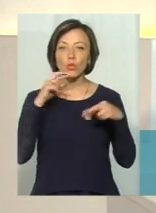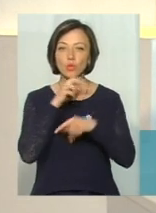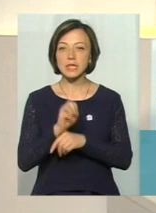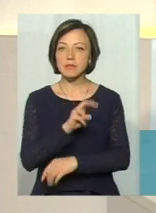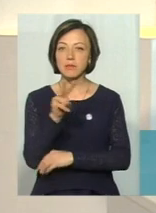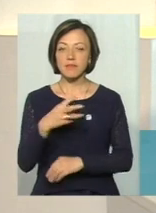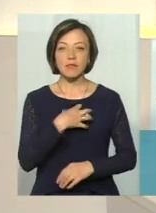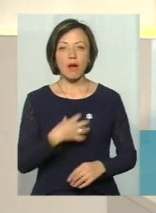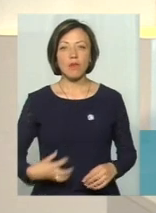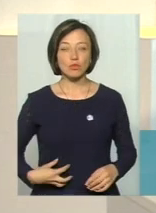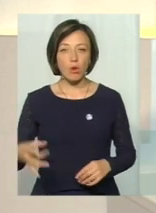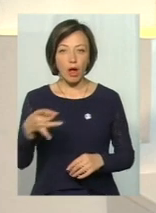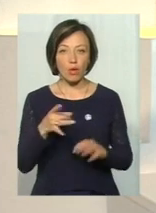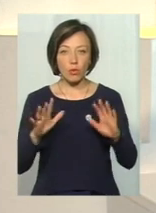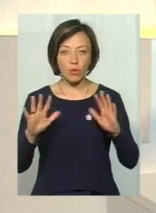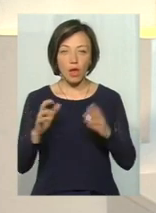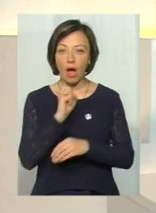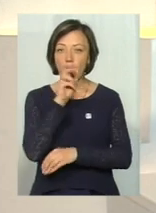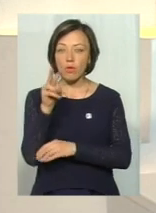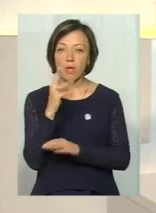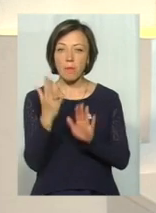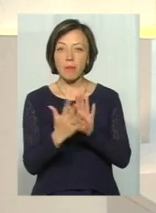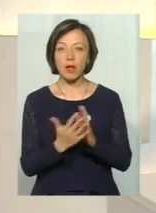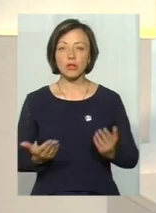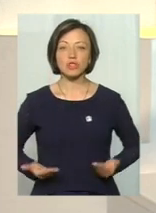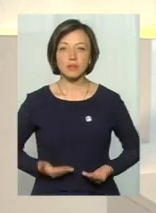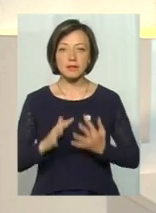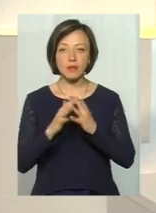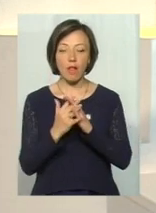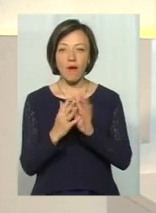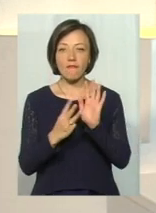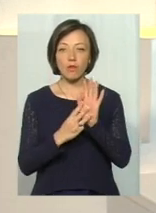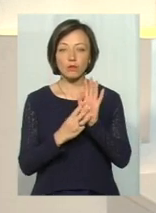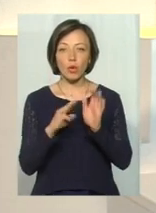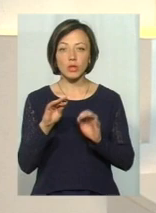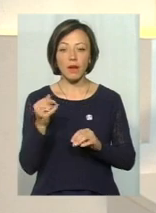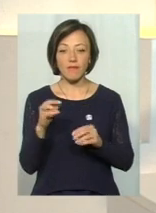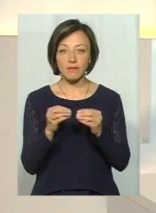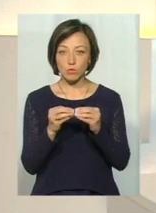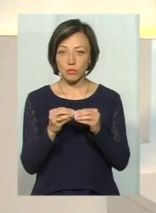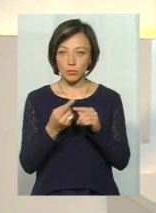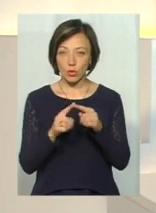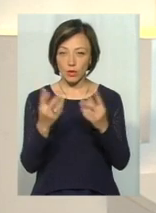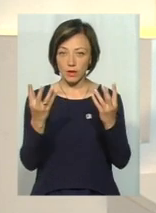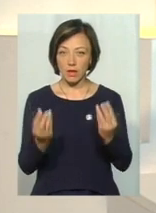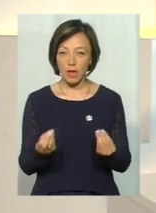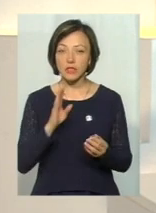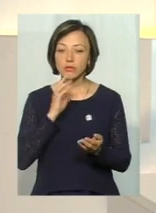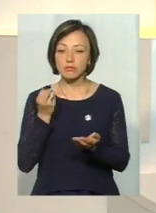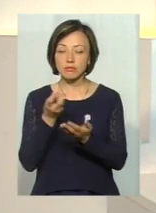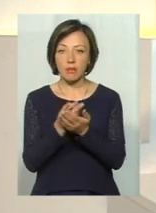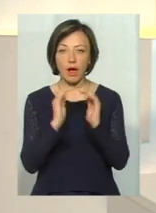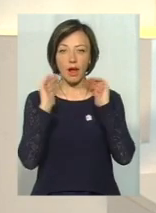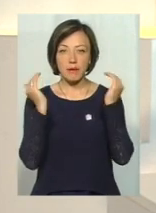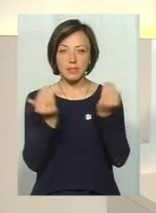він у Славуцькому районі. Гадюка напала на жительку села Кам'янка 8 травня. Того ж дня жінку госпіталізували в реанімаційне